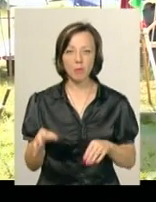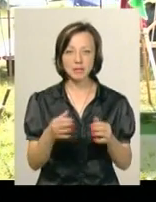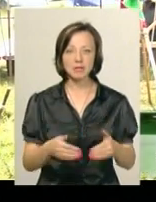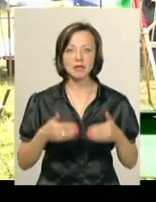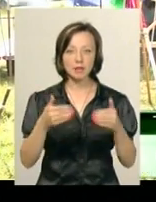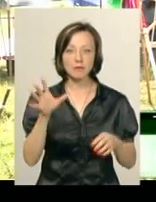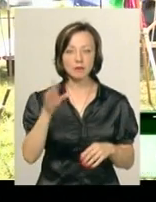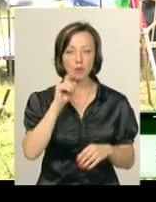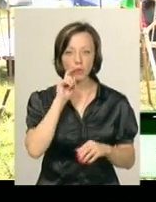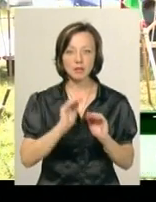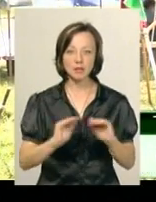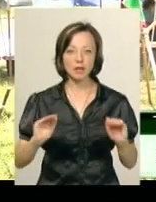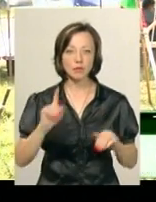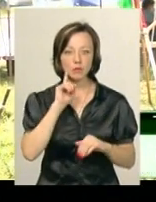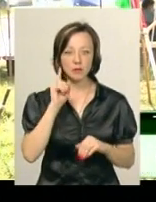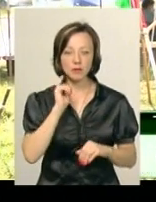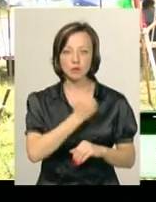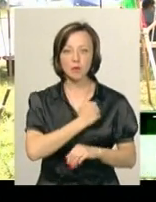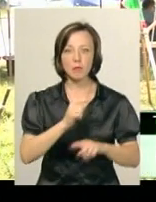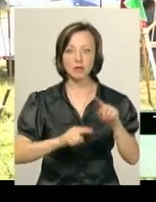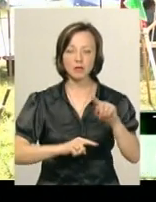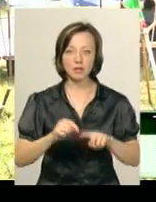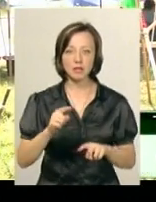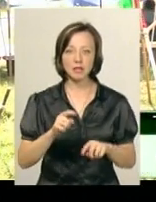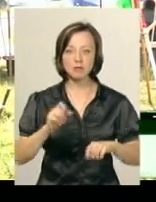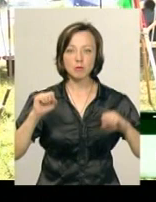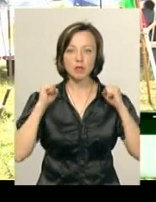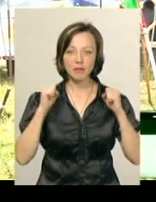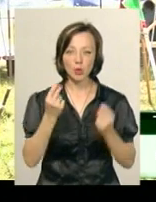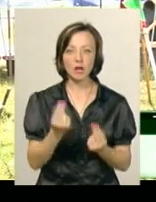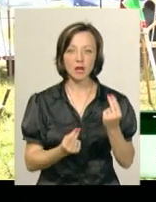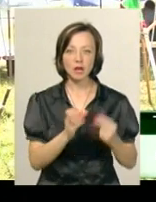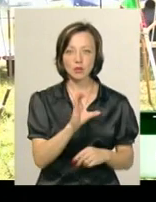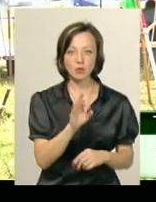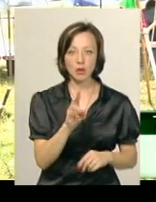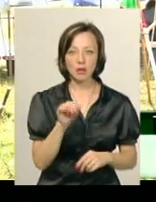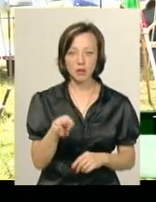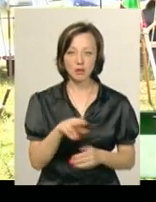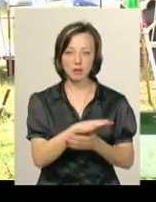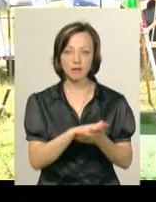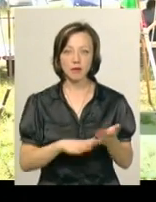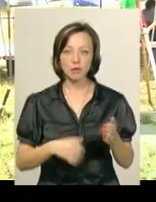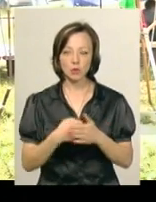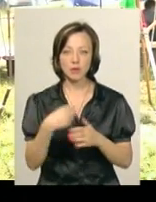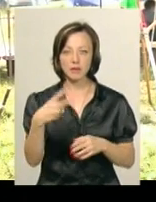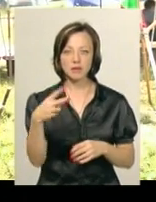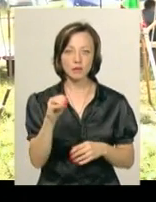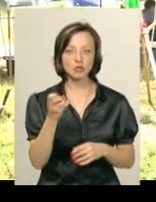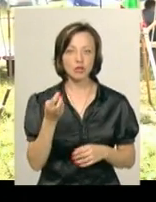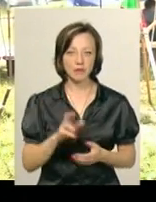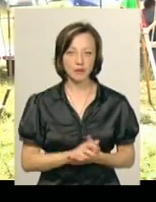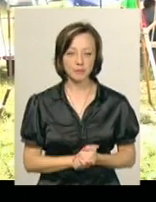всеукраїнської, дитячо-юнацької, військово-патріотичної, спортивної гри «Сокіл-Джура» триватиме до 20 червня.